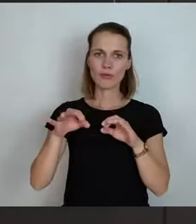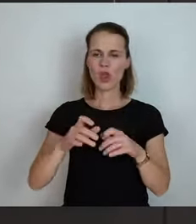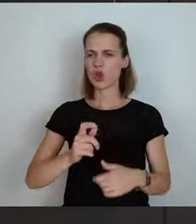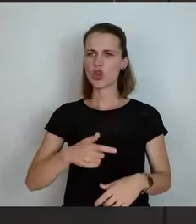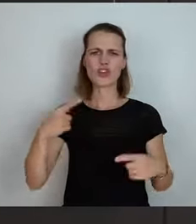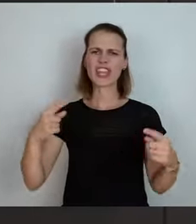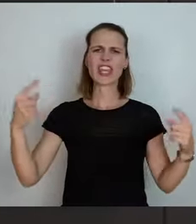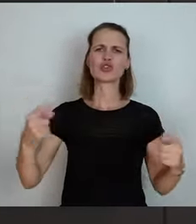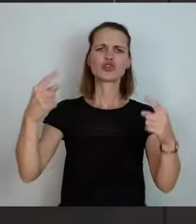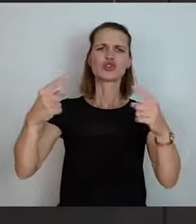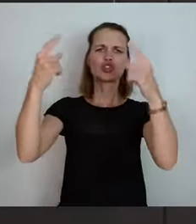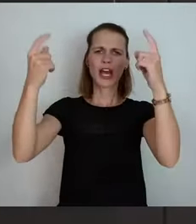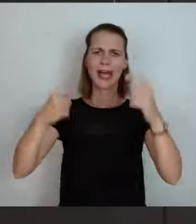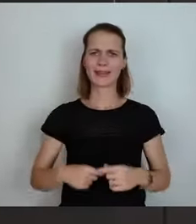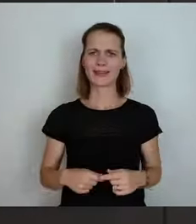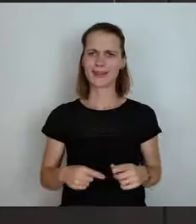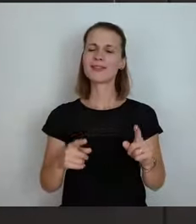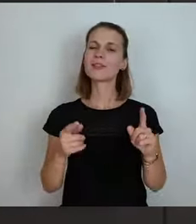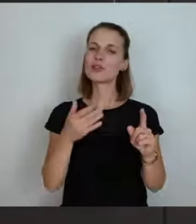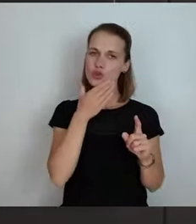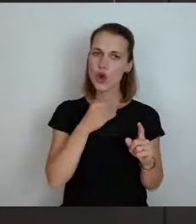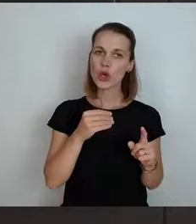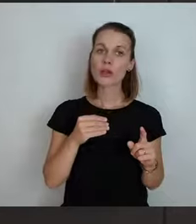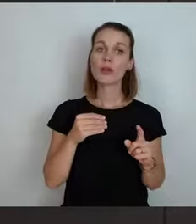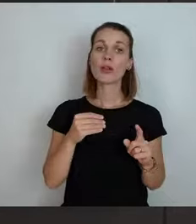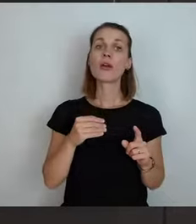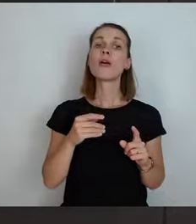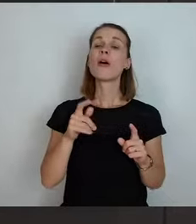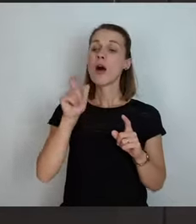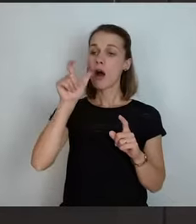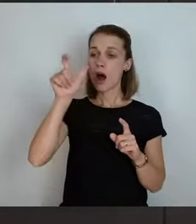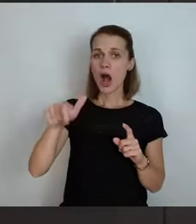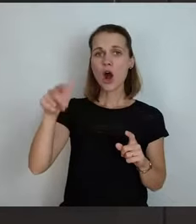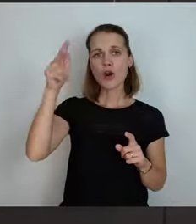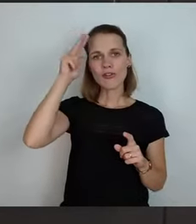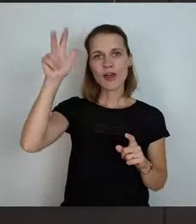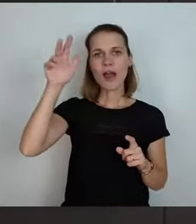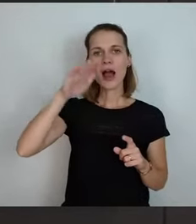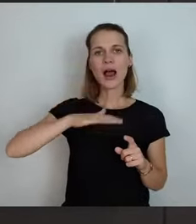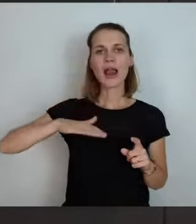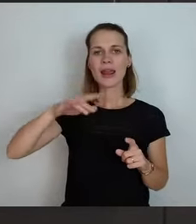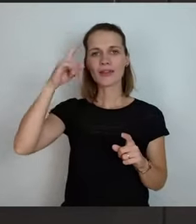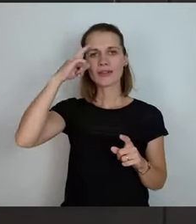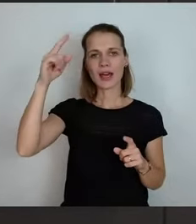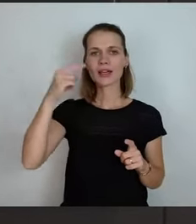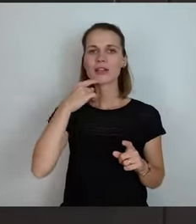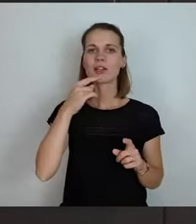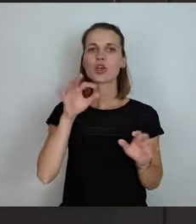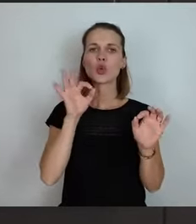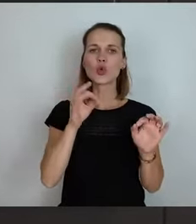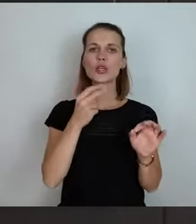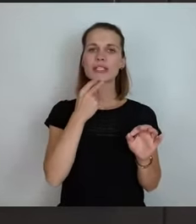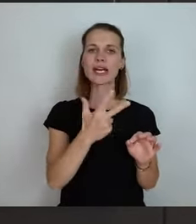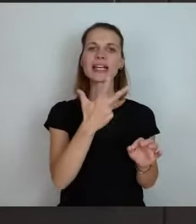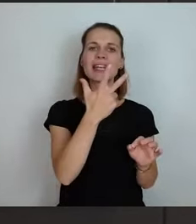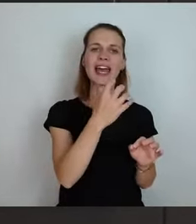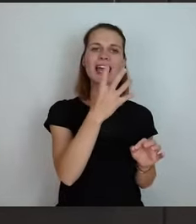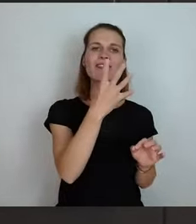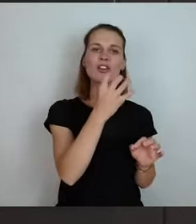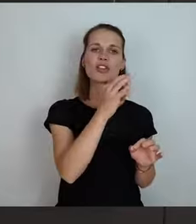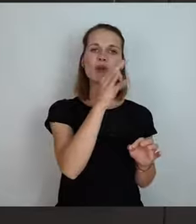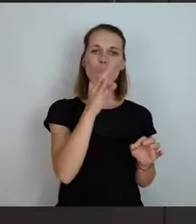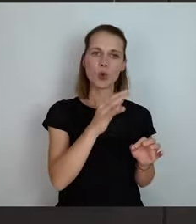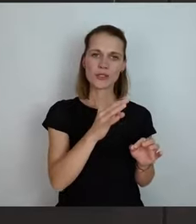wenn sie nur aus Plaste sind. Und mein Kompliment an Landrat, das haben Sie ganz geschickt gesagt, mit einem 43% Desolat und 50% guter Zustand, das war